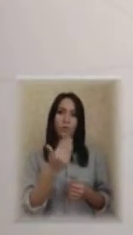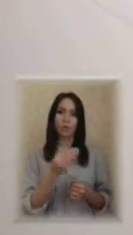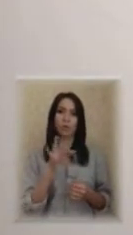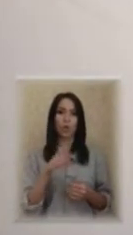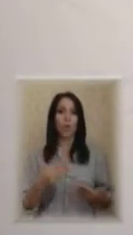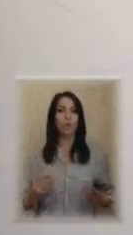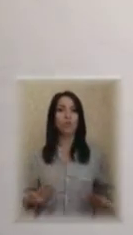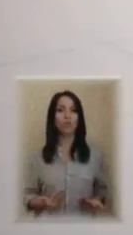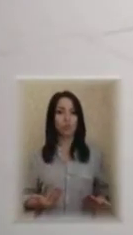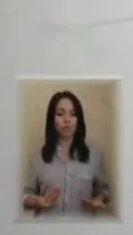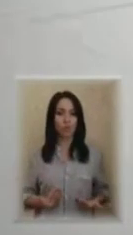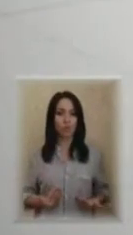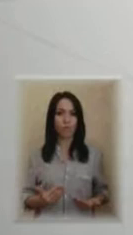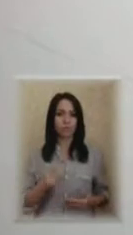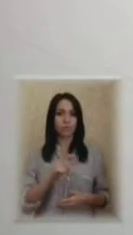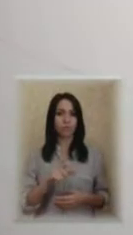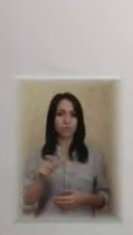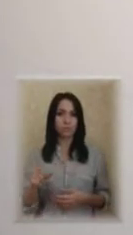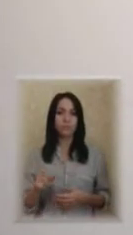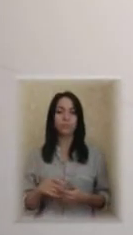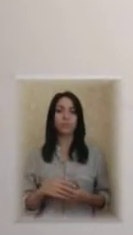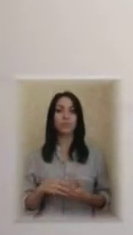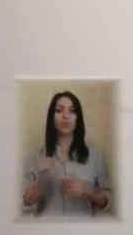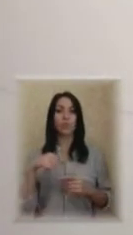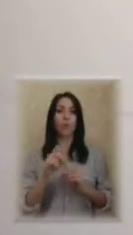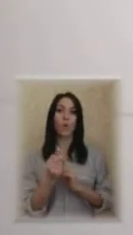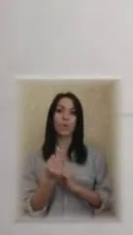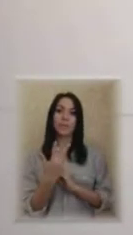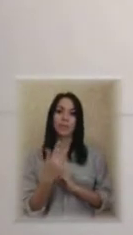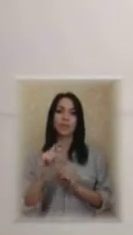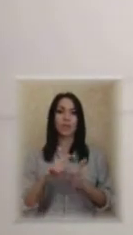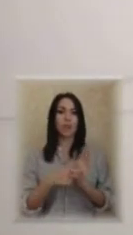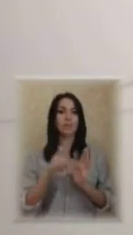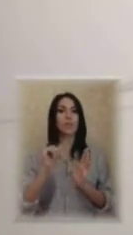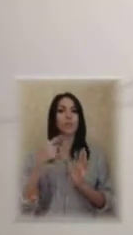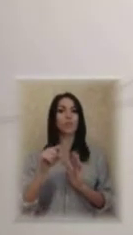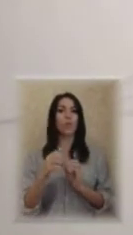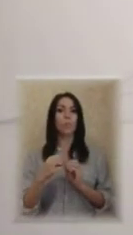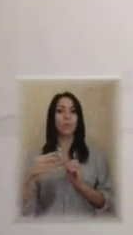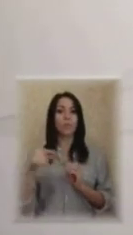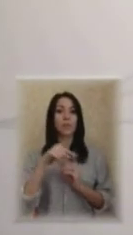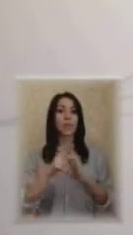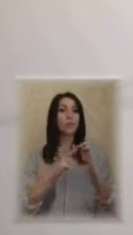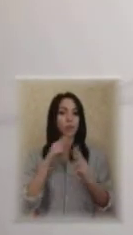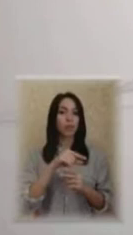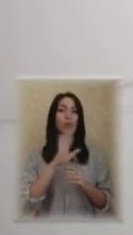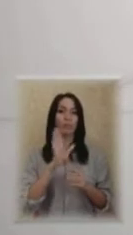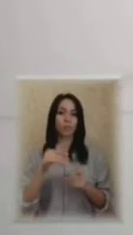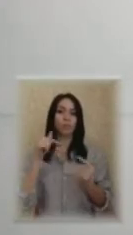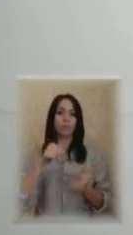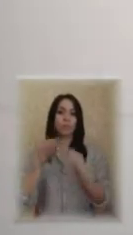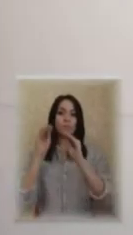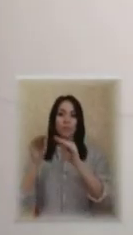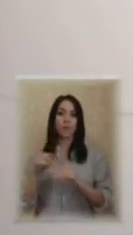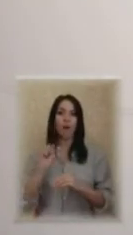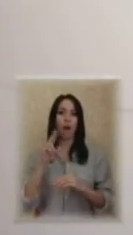Офіційно надійшли дві скарги від мешканців квартир номер 13 та номер 15. По цих скаргах буде складено відповідні акти обстеження, де буде